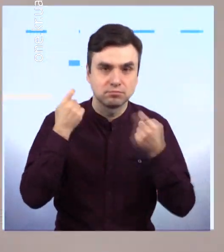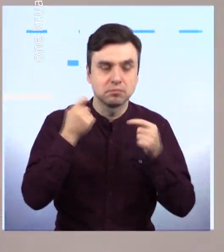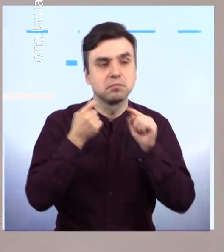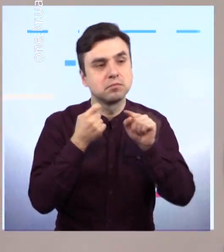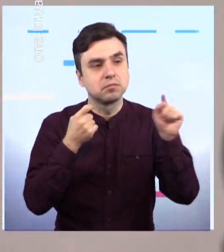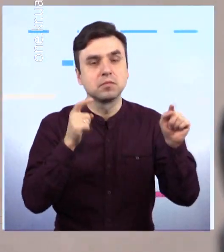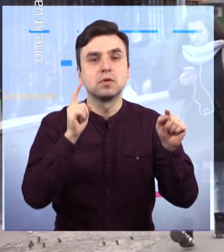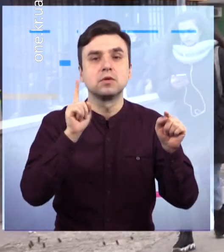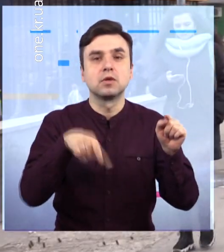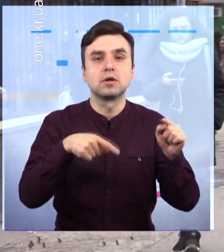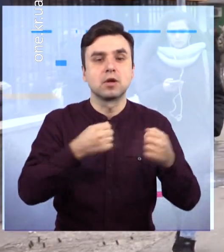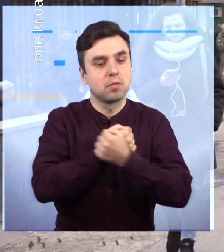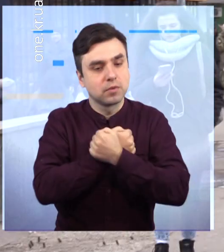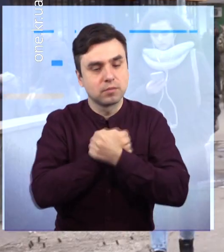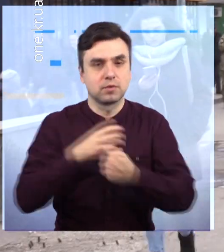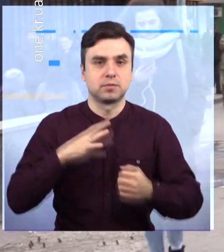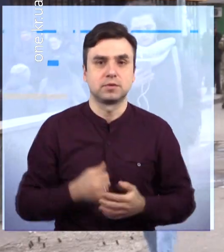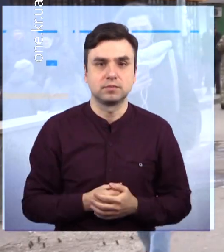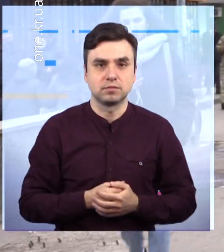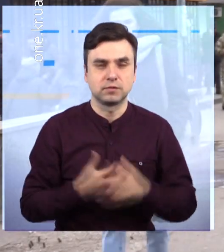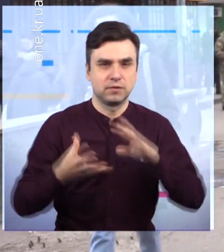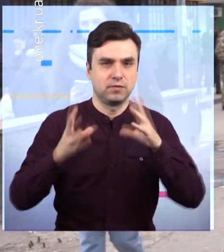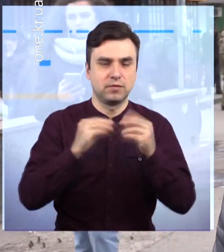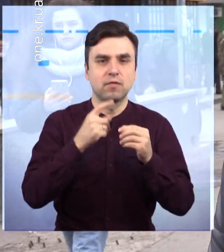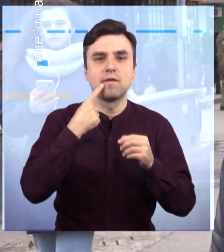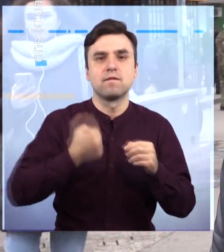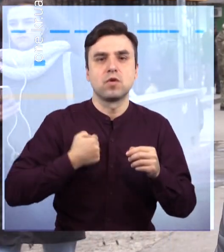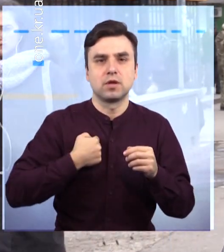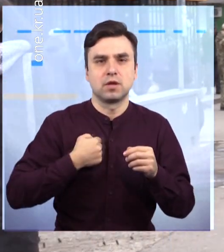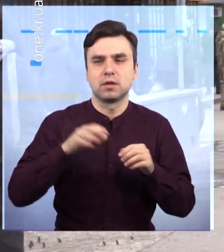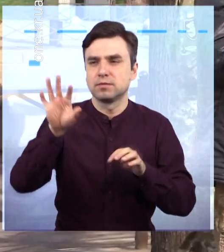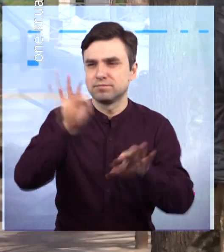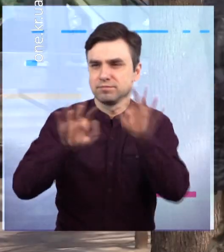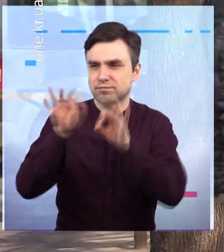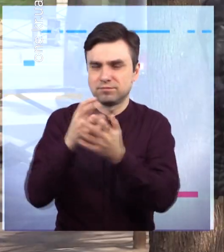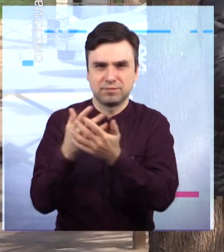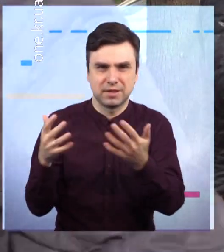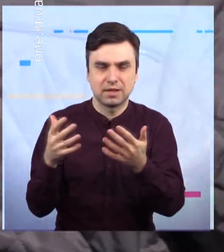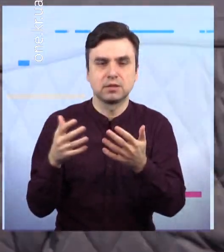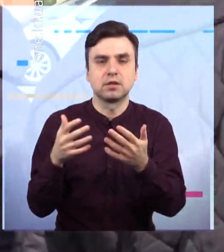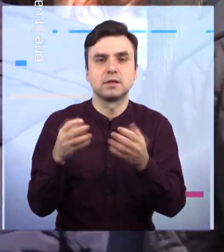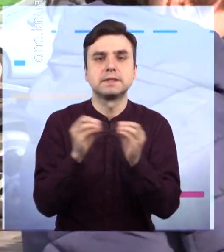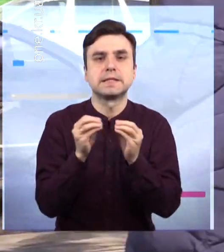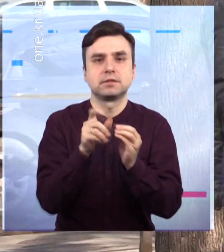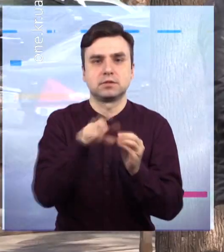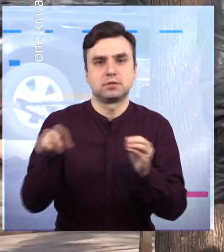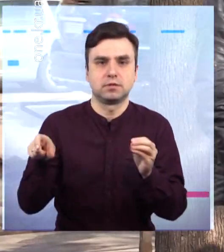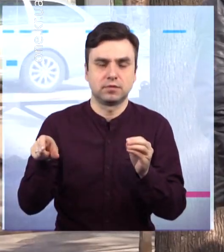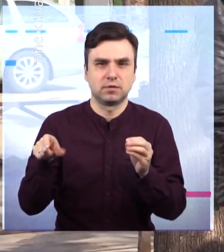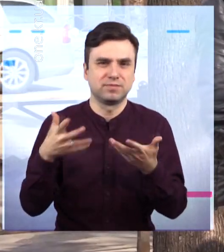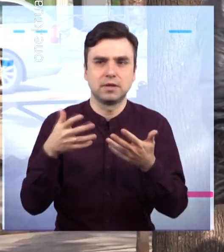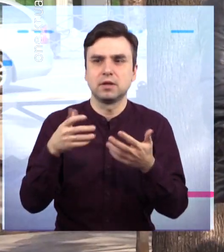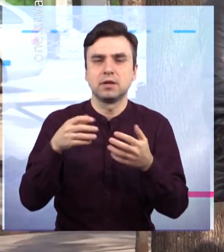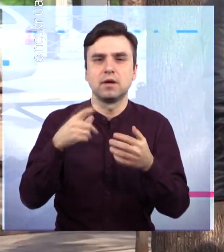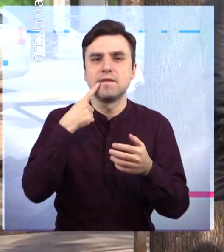ООС. Жінки благодарили, улибалися. Некоторі обнімали навіть нас. Всього в акції взяли участь більше 10 армійців